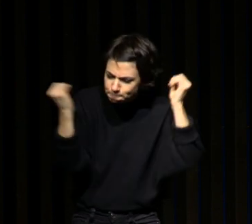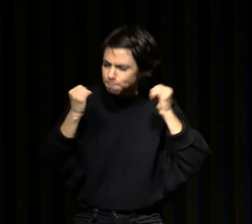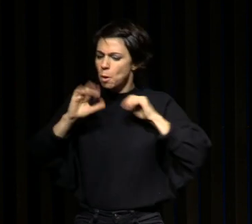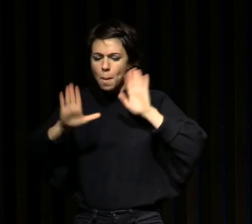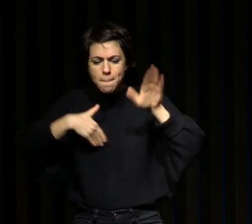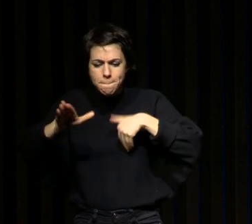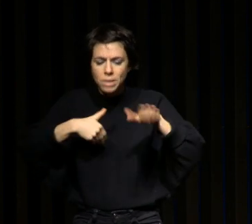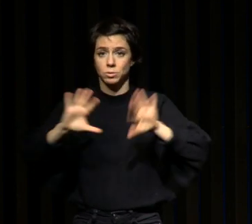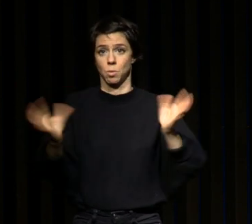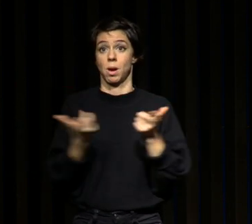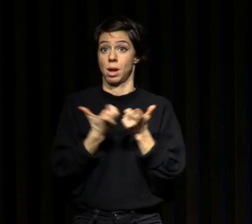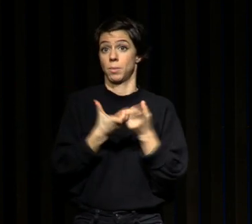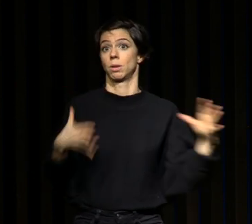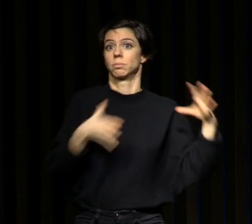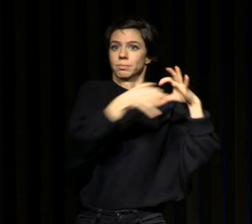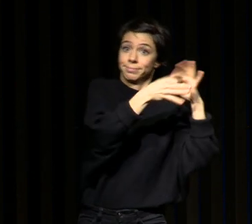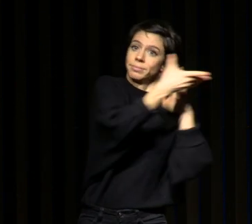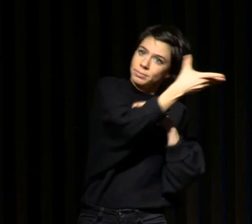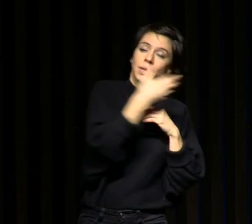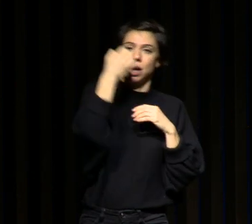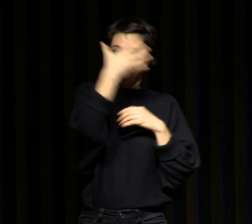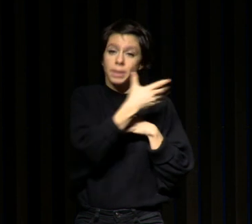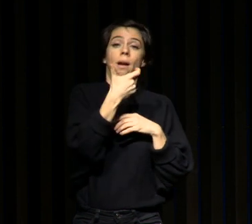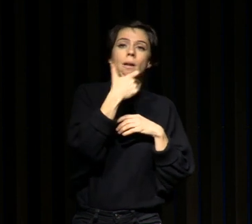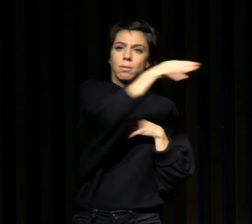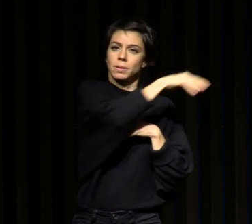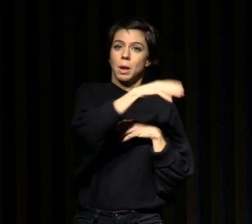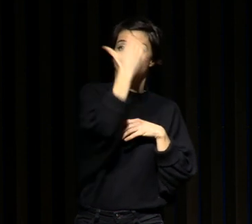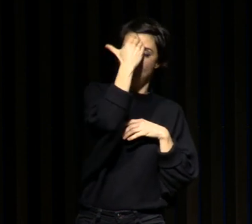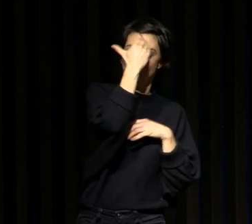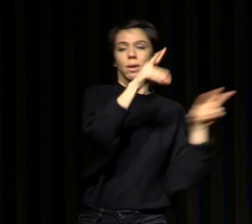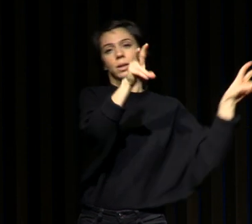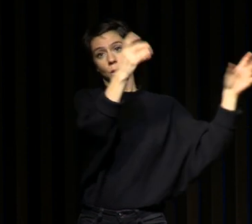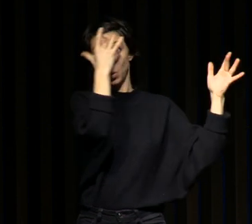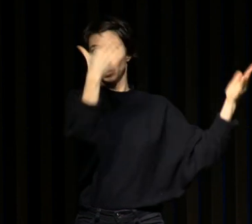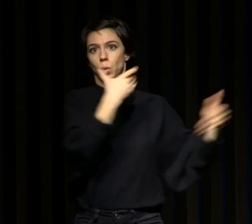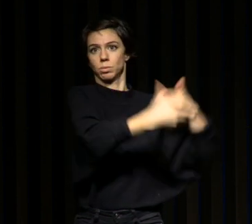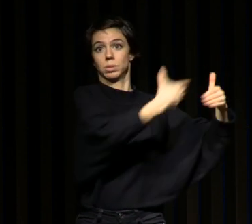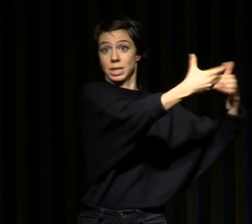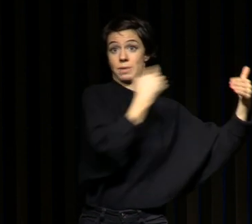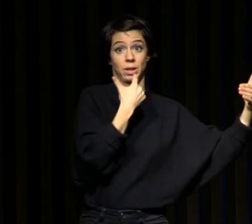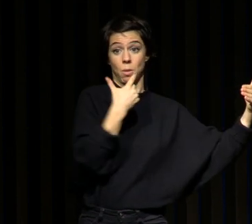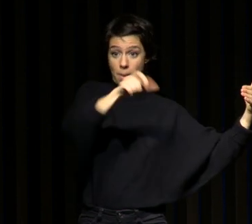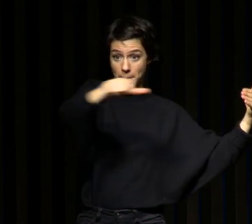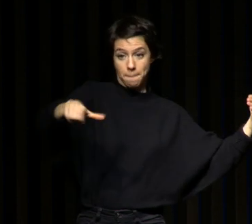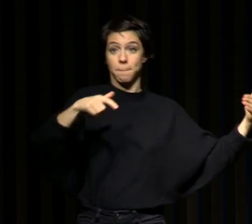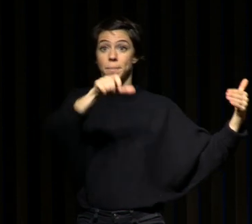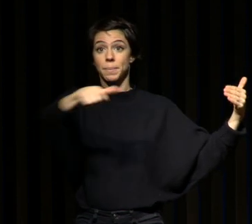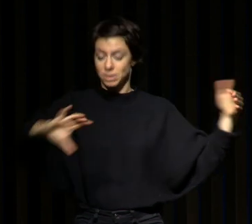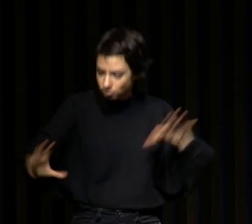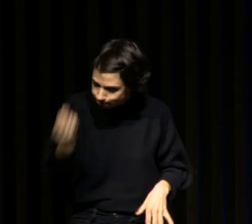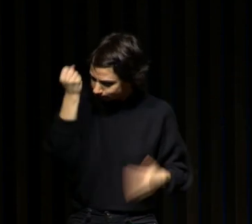le self-empowerment maintenant ça commence à être assez médiatisé sur les réseaux sociaux c'est-à-dire le fait de s'approprier sa santé et de pouvoir